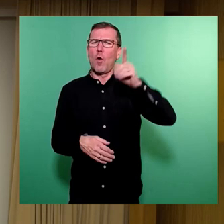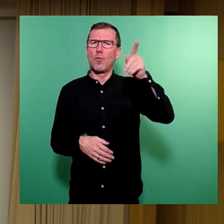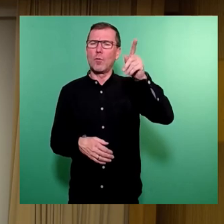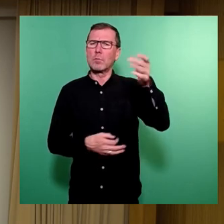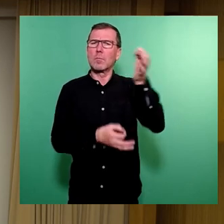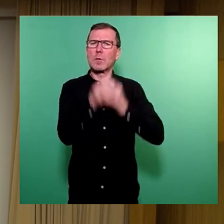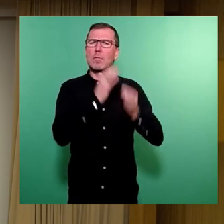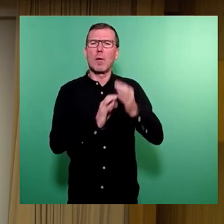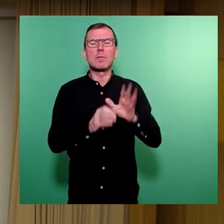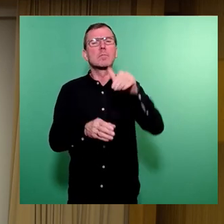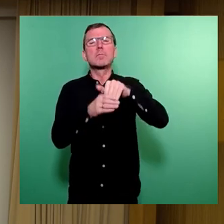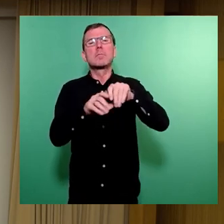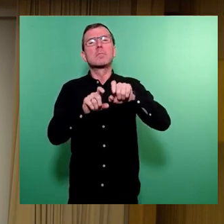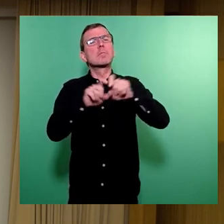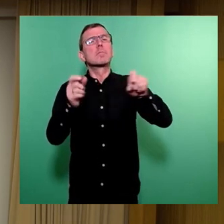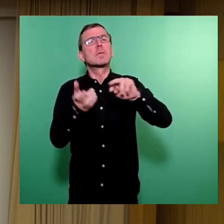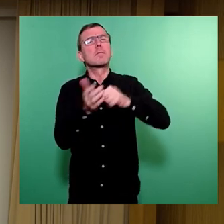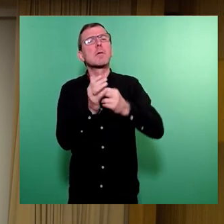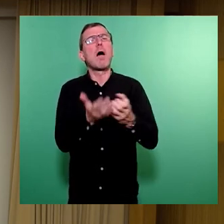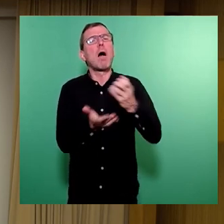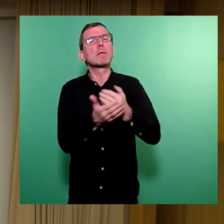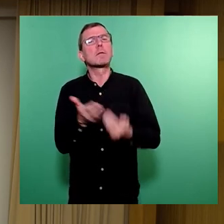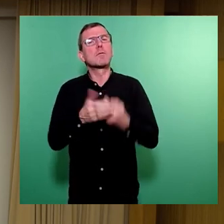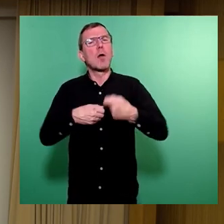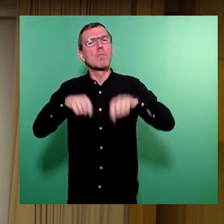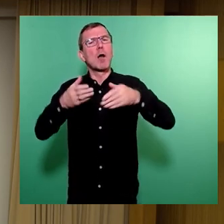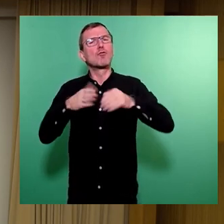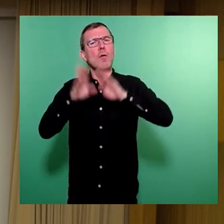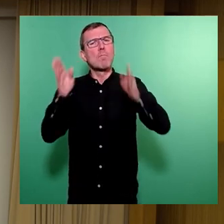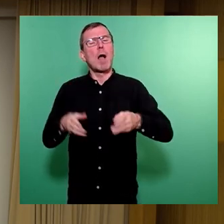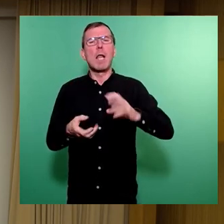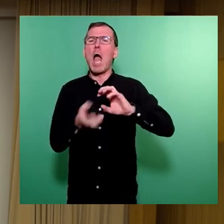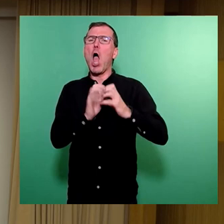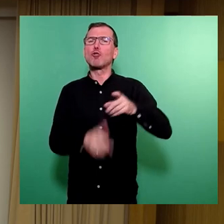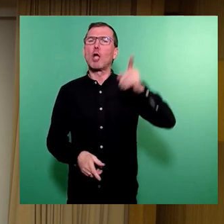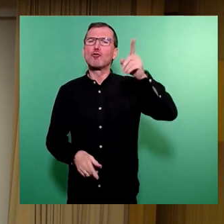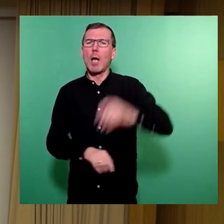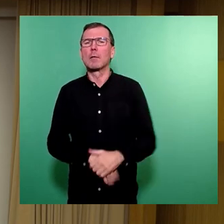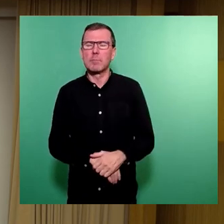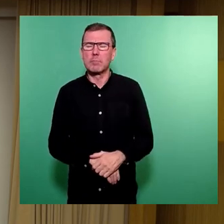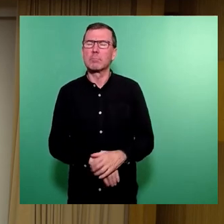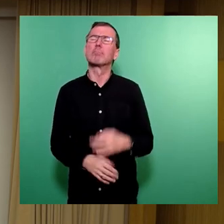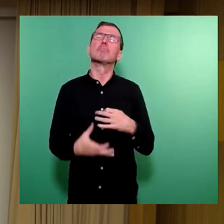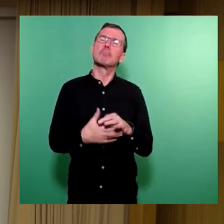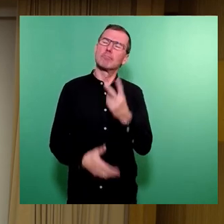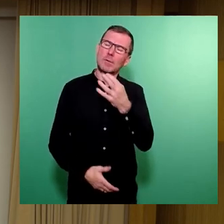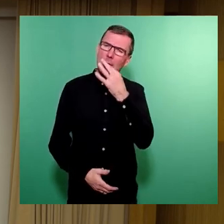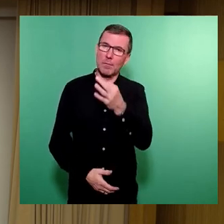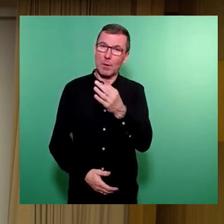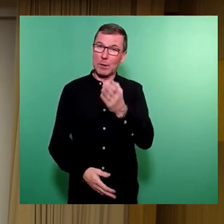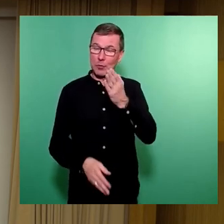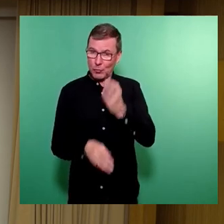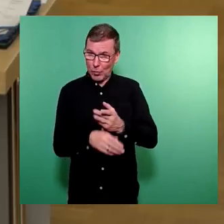den Sachstand des geplanten Ersatzneubaus des Schwimmhalle in Klotsche. Gestatten Sie mir dazu zwei Fragen. Wurde bereits ein